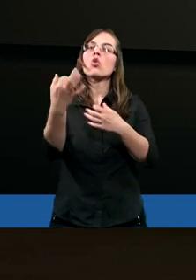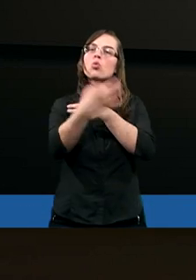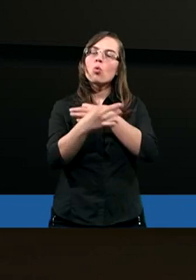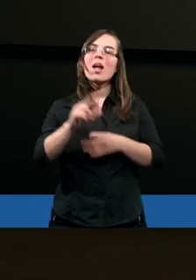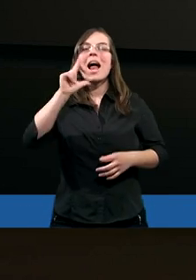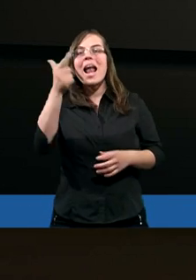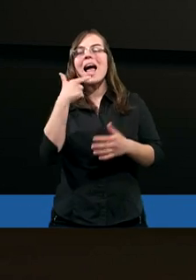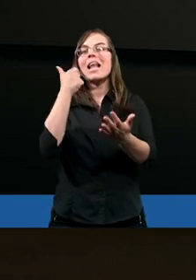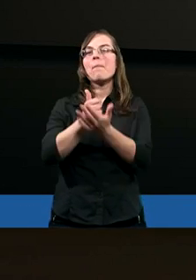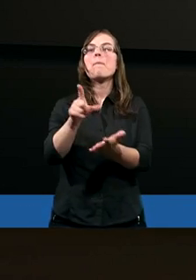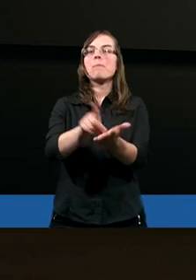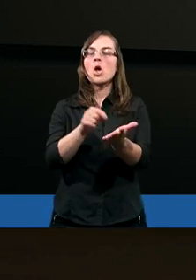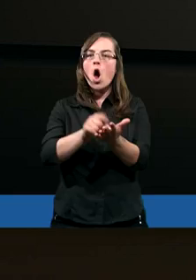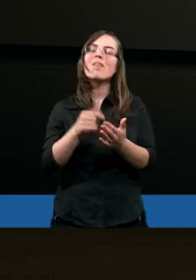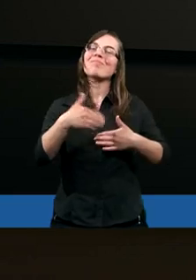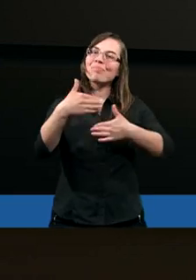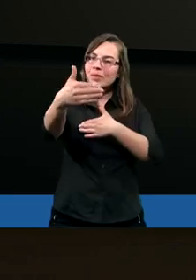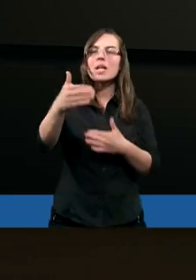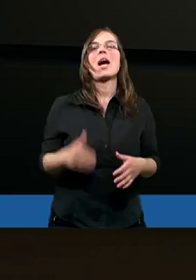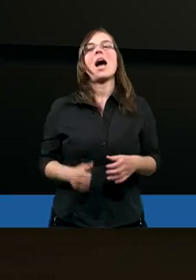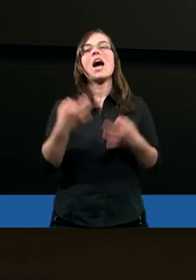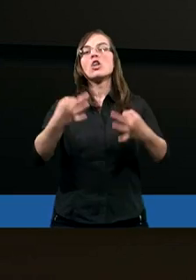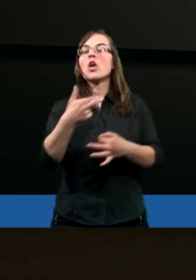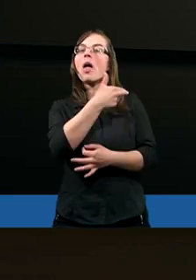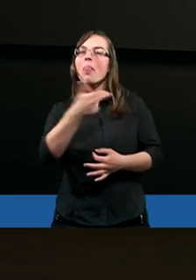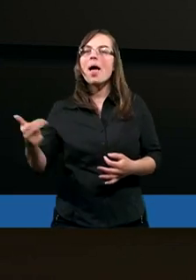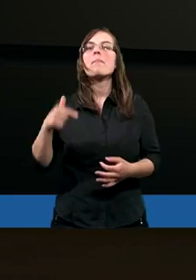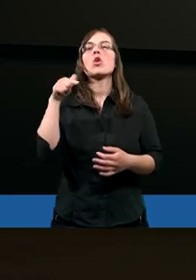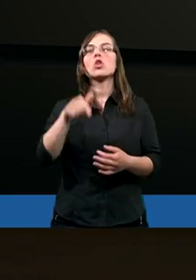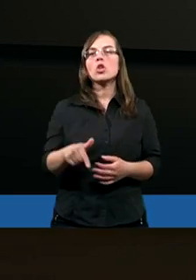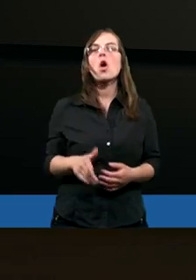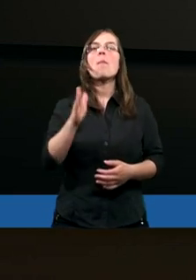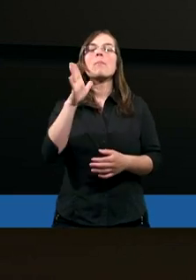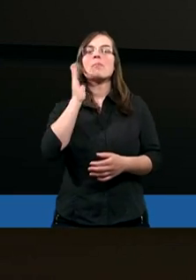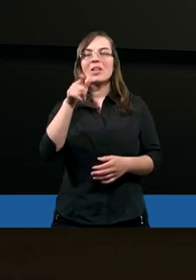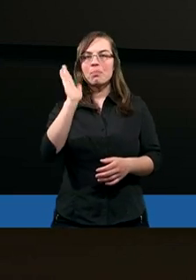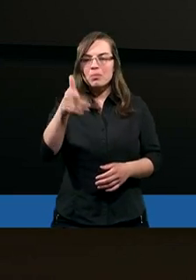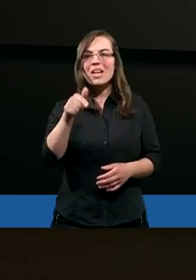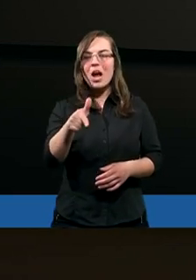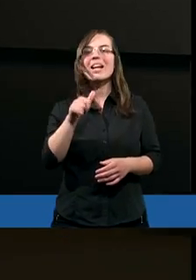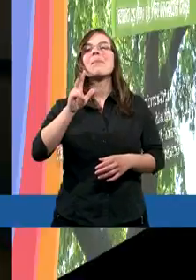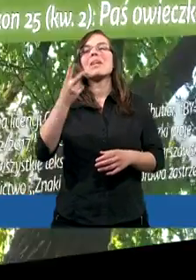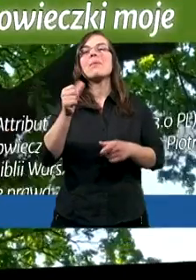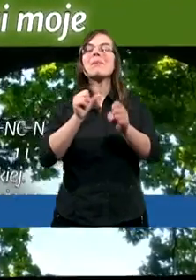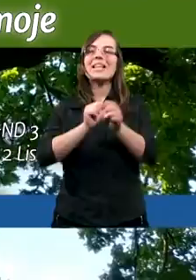listu Piotra, czy w ogóle listów Piotra, a dzisiejszy temat studium to Bądź tym, kim jesteś.